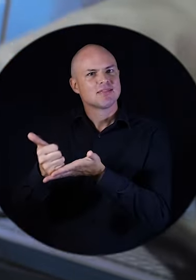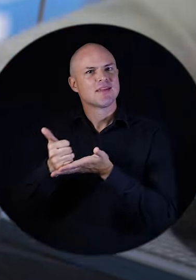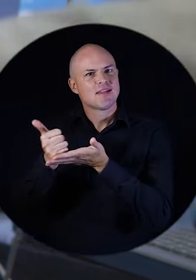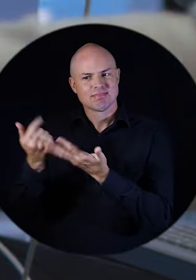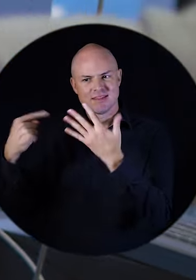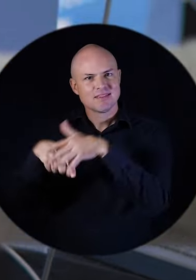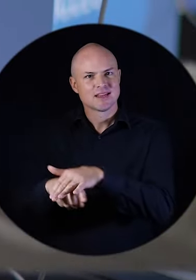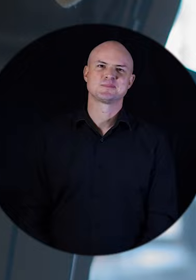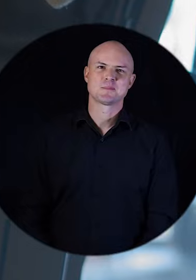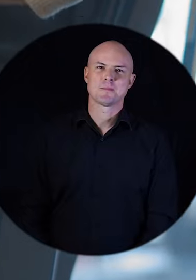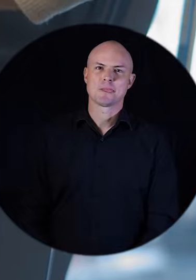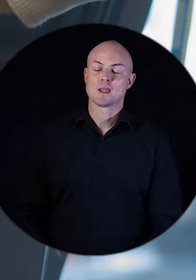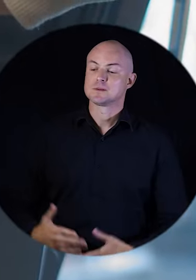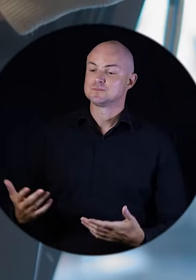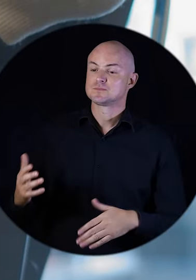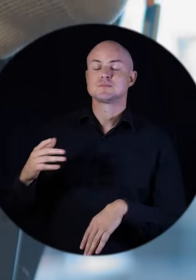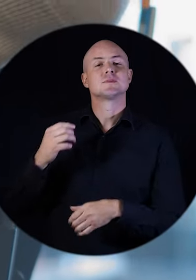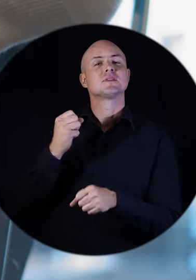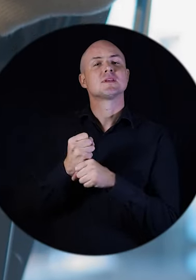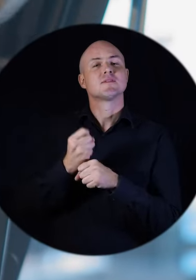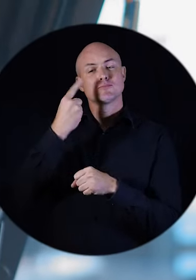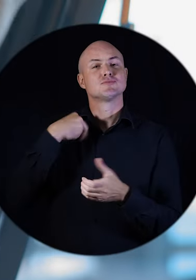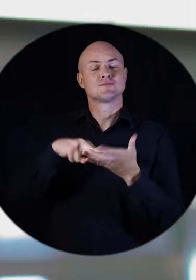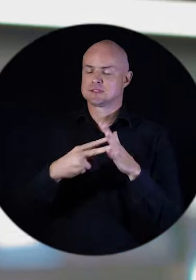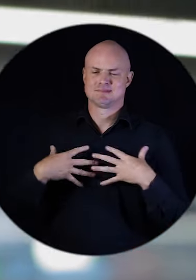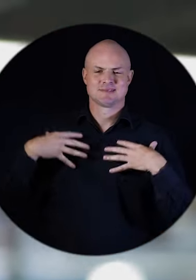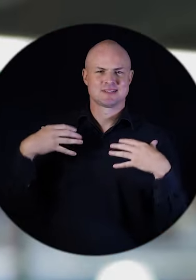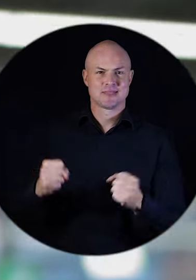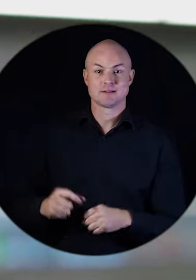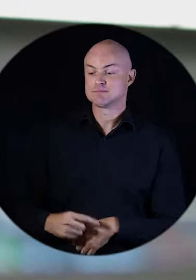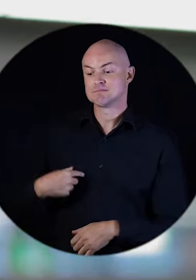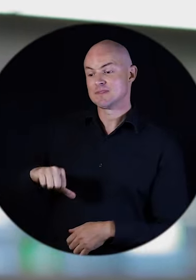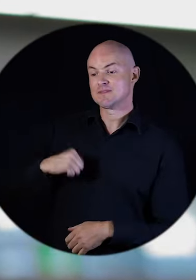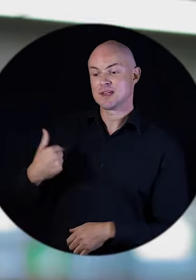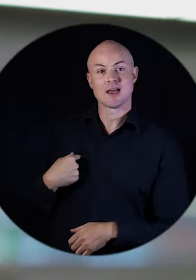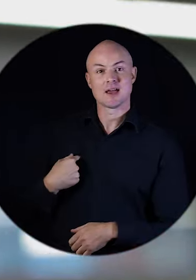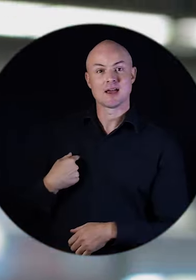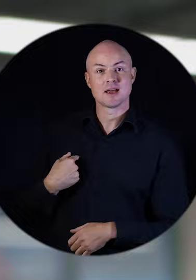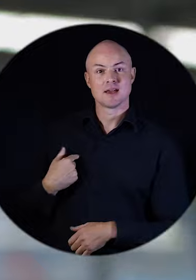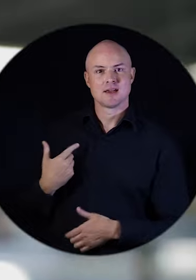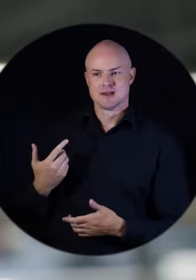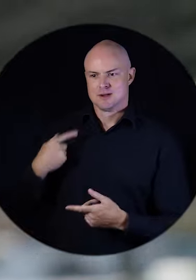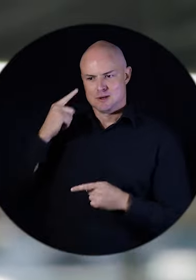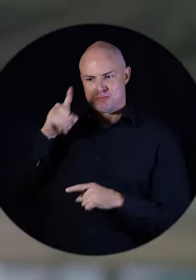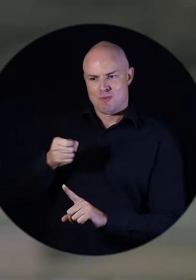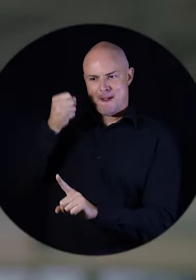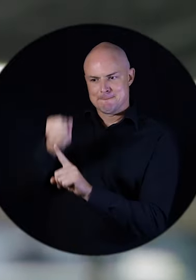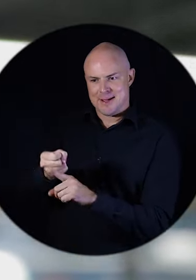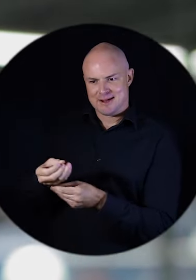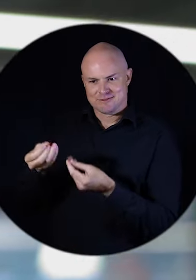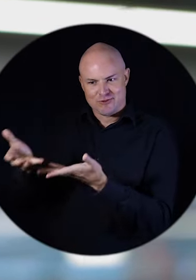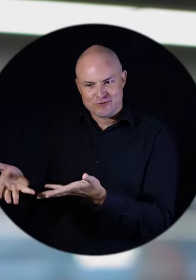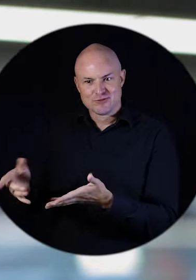aide l'intégration. Travailler,'est la santé pour moi. Ce qui me rend le plus fier, c'est de voir cet impact sur lui